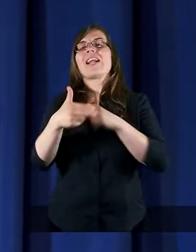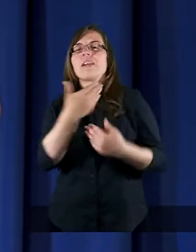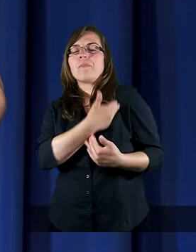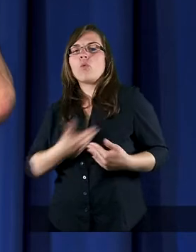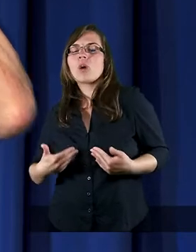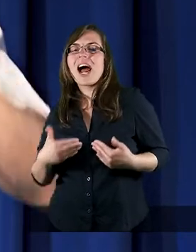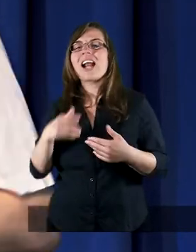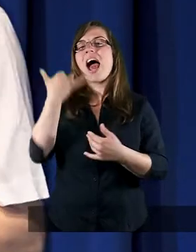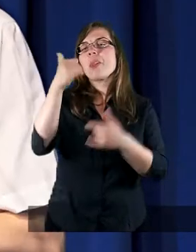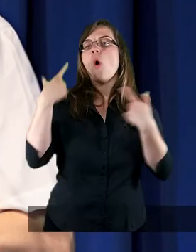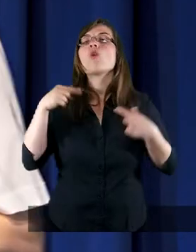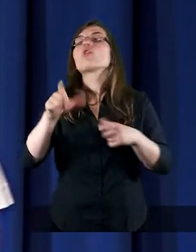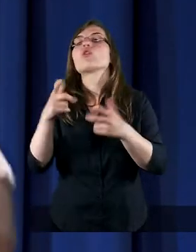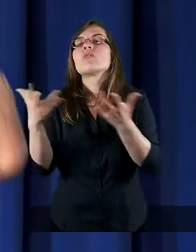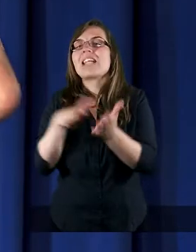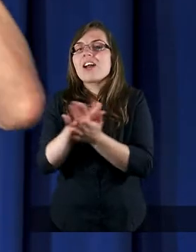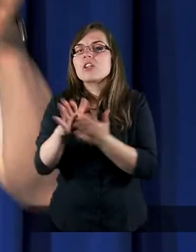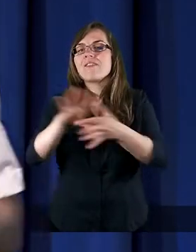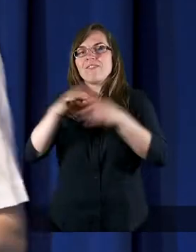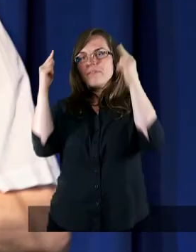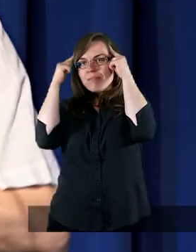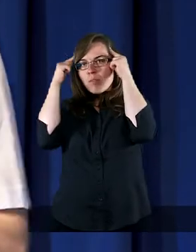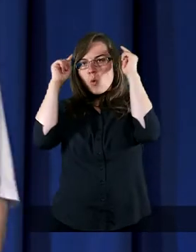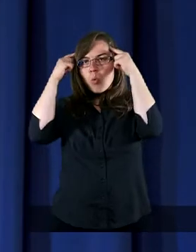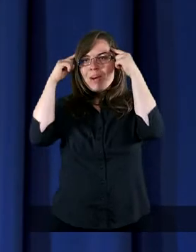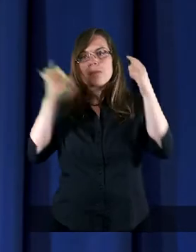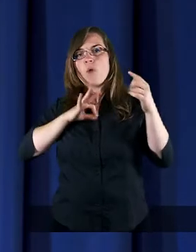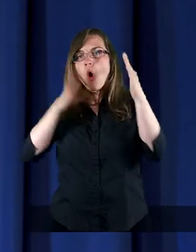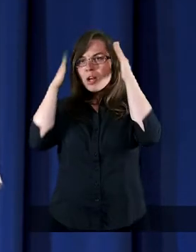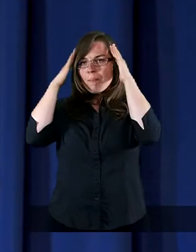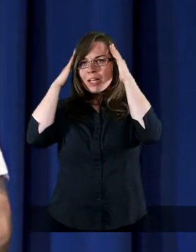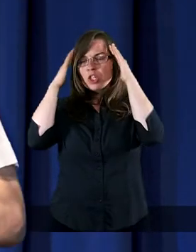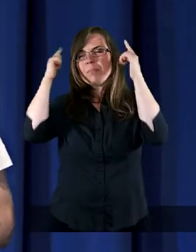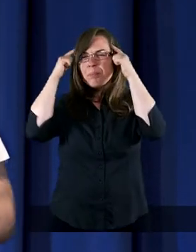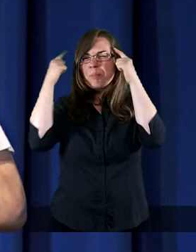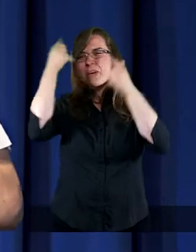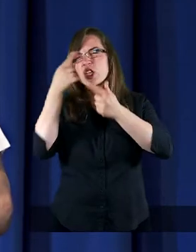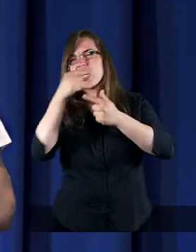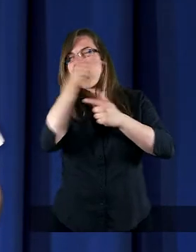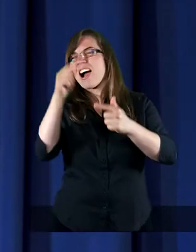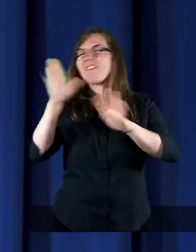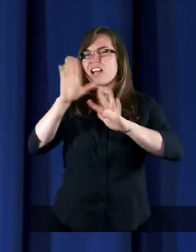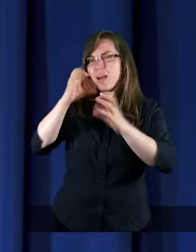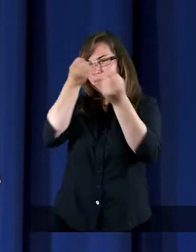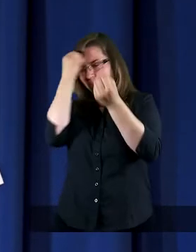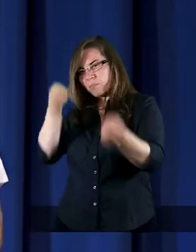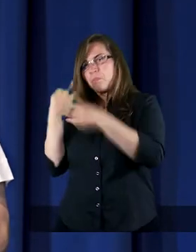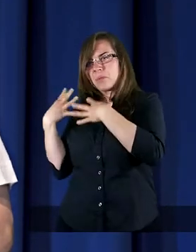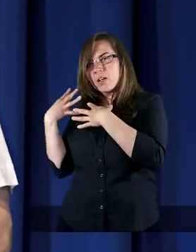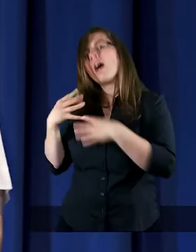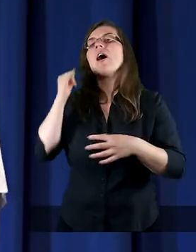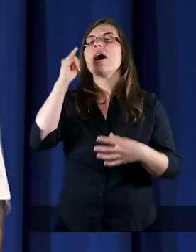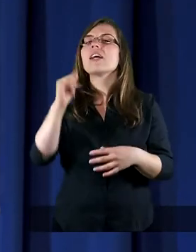To się tutaj zaczyna. W moich myślach. Przestaję źle myśleć o osobie, która sprawiła mi przykrość.